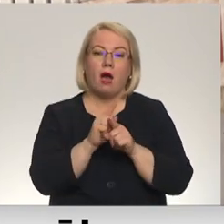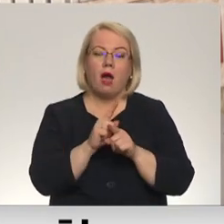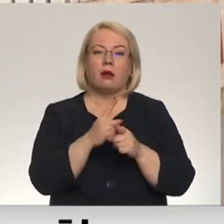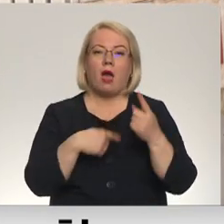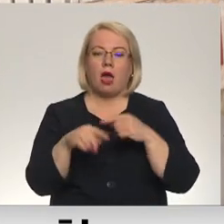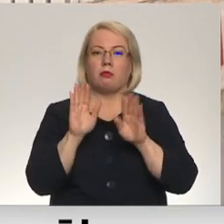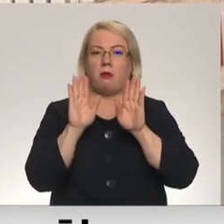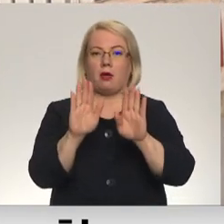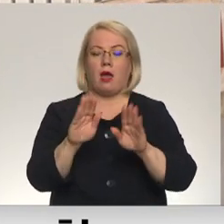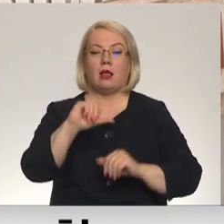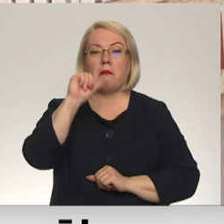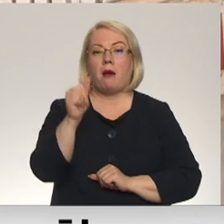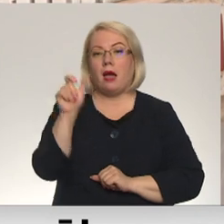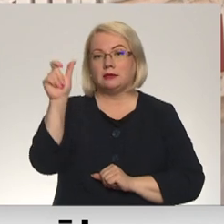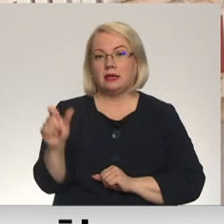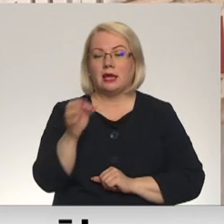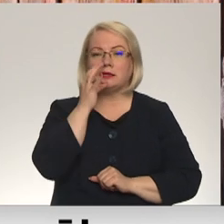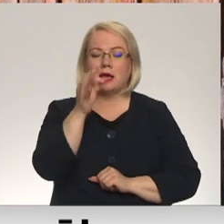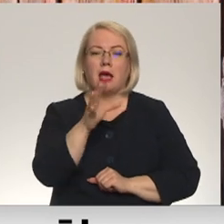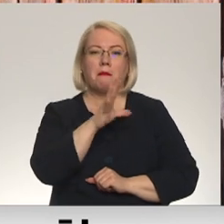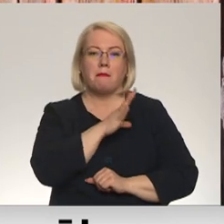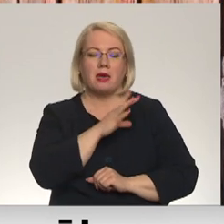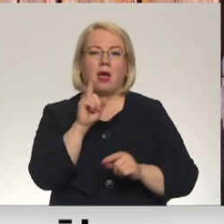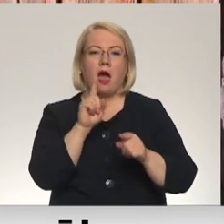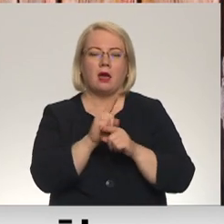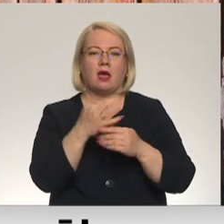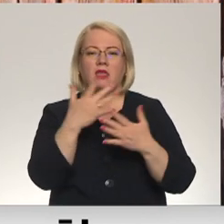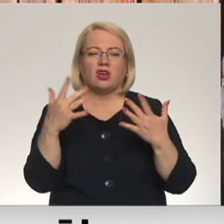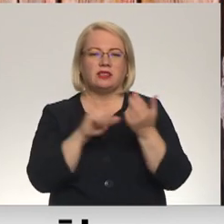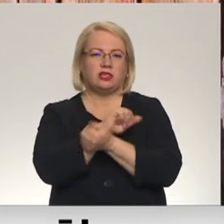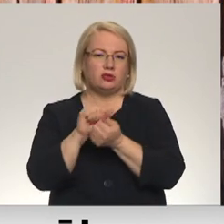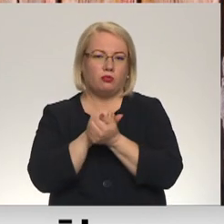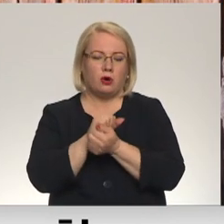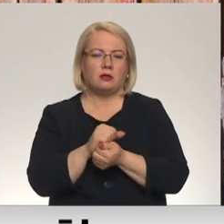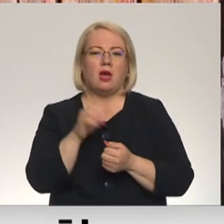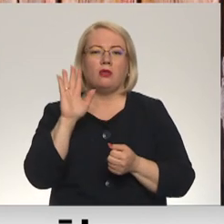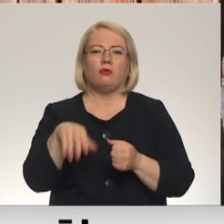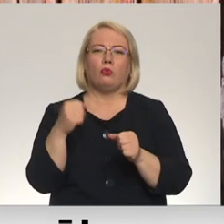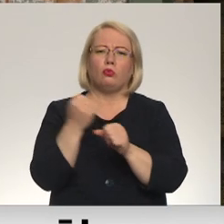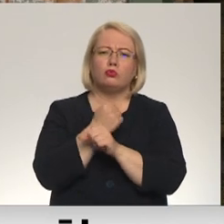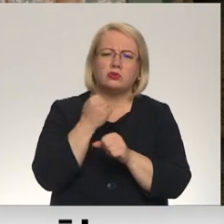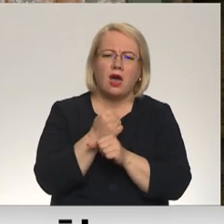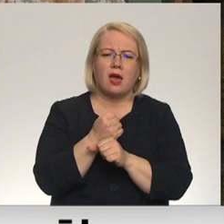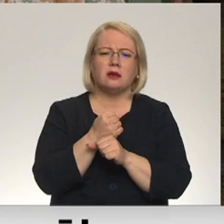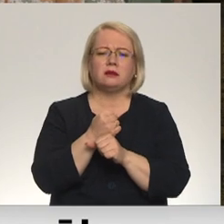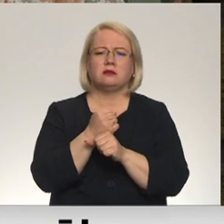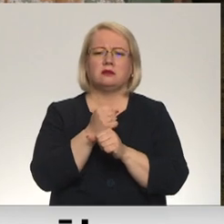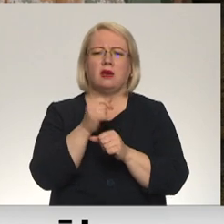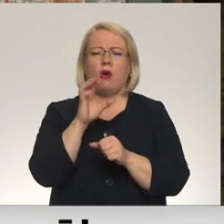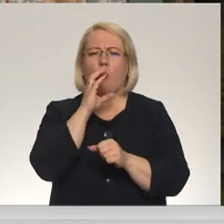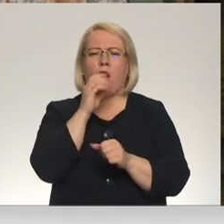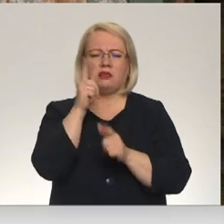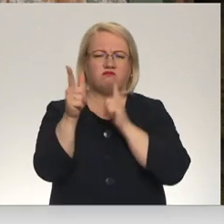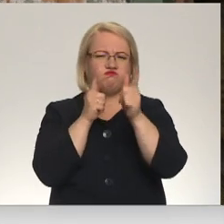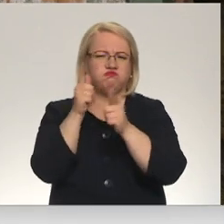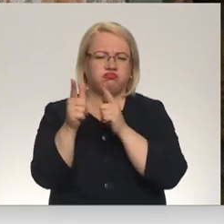vietā. Mākslinieks atklāja, ir bijusi darīšana arī ar vandāļiem. Tu var taisīt, tad ar nomētāt ar olām,